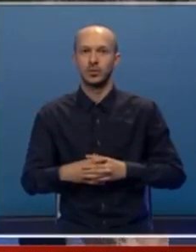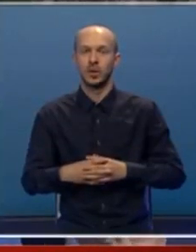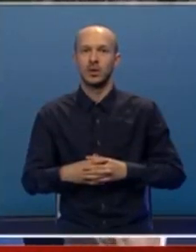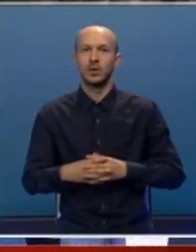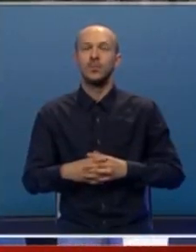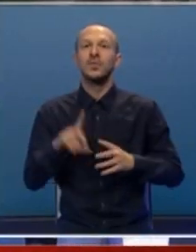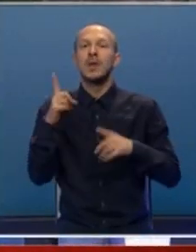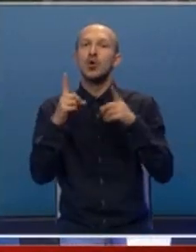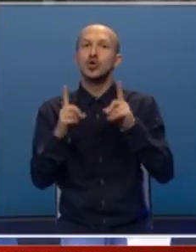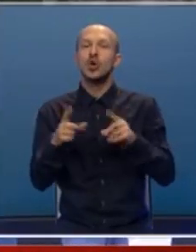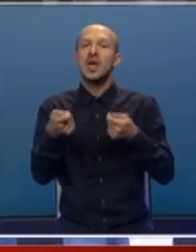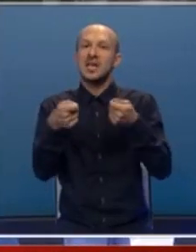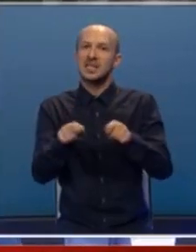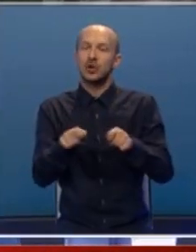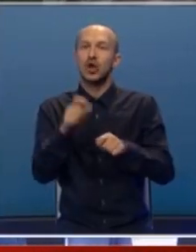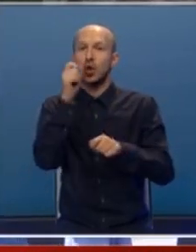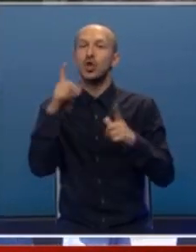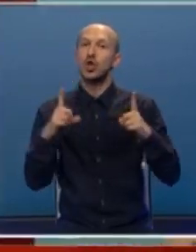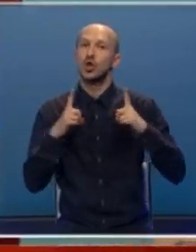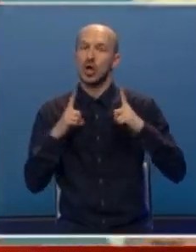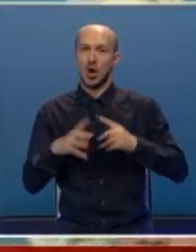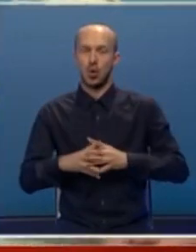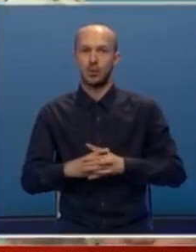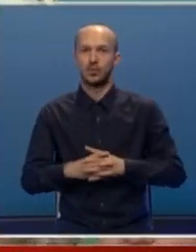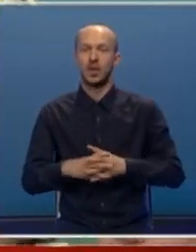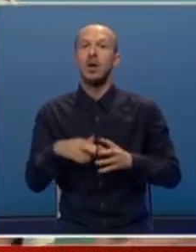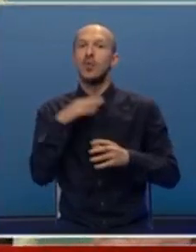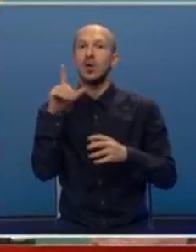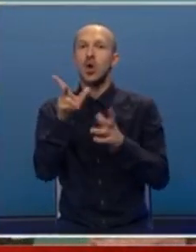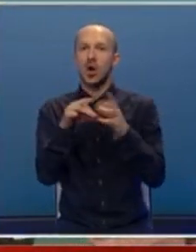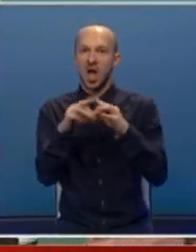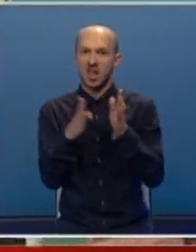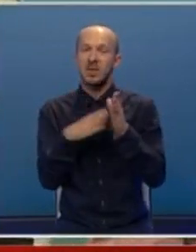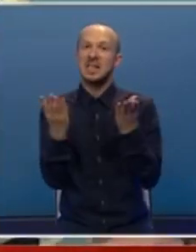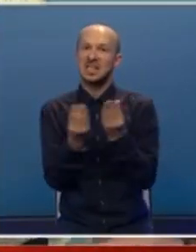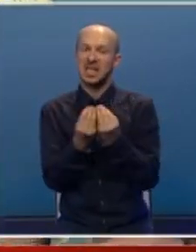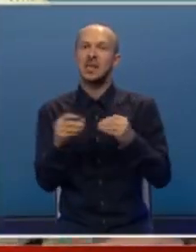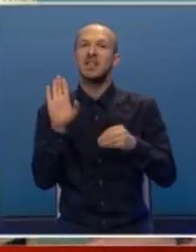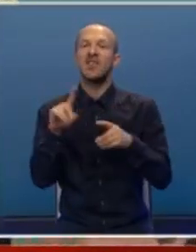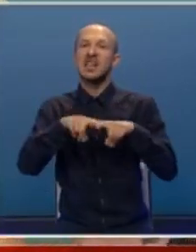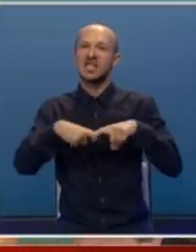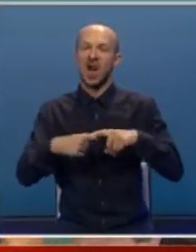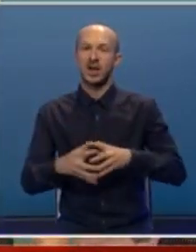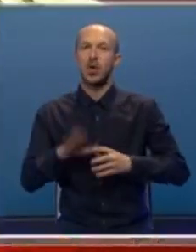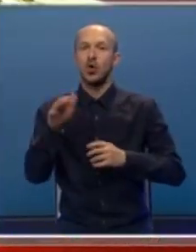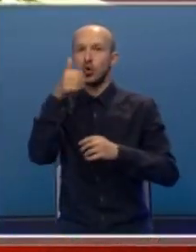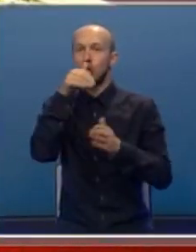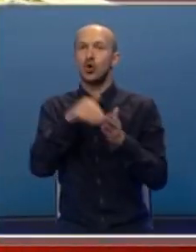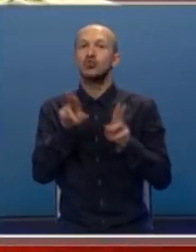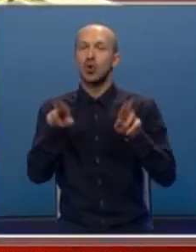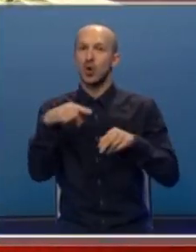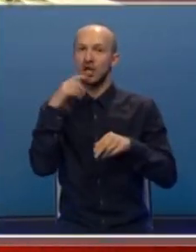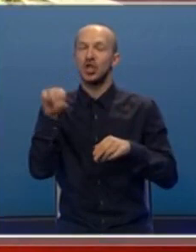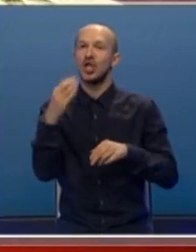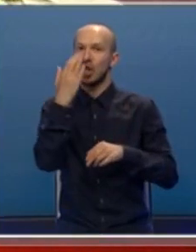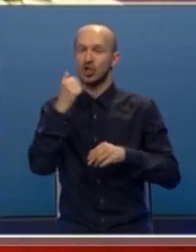stoje zaključani, ljudi čekaju. U mnogo lokalnih zajednica je takva stvar. Ono što još mogu reći je da